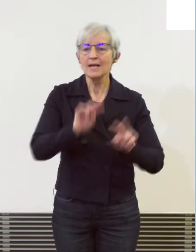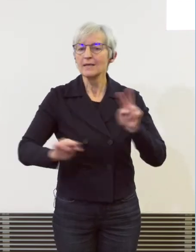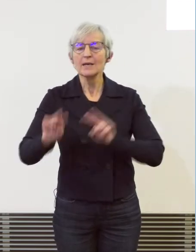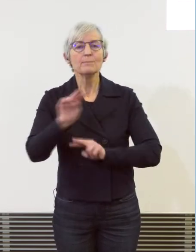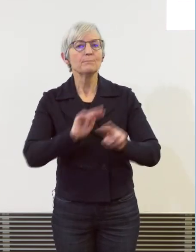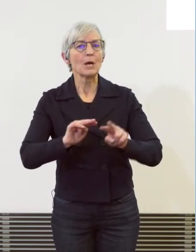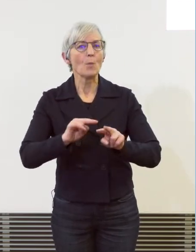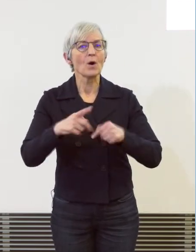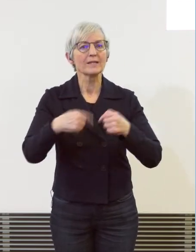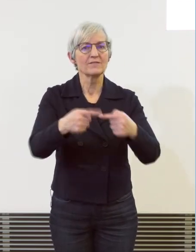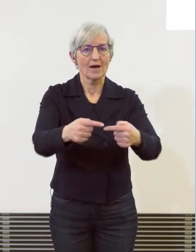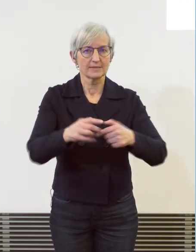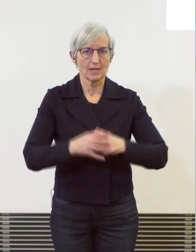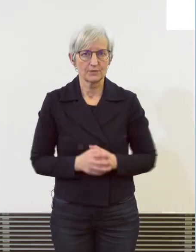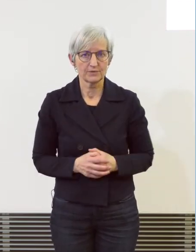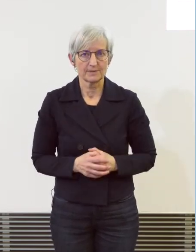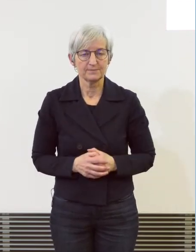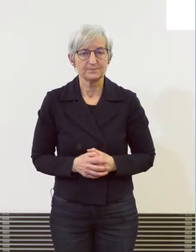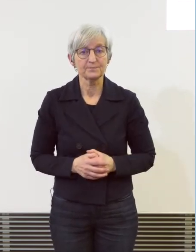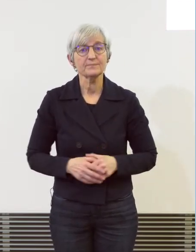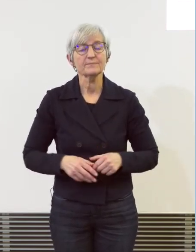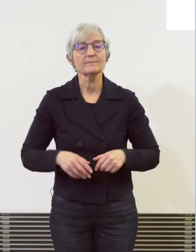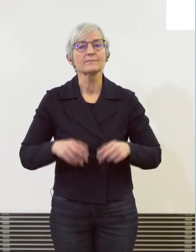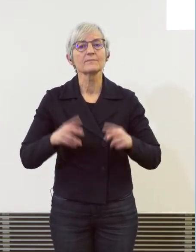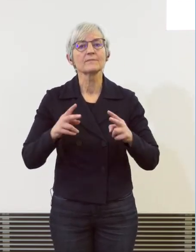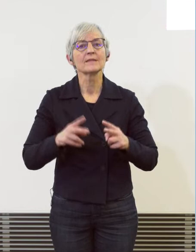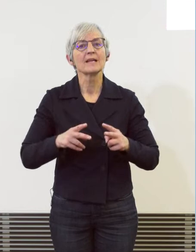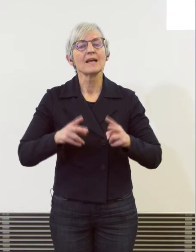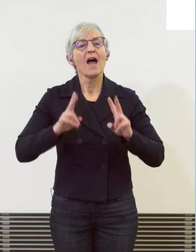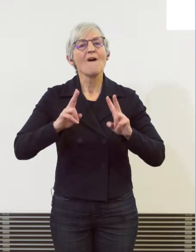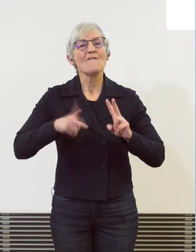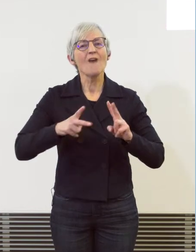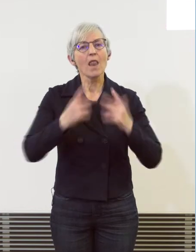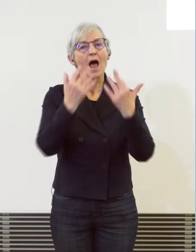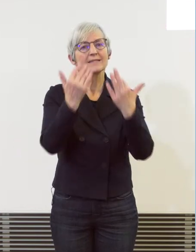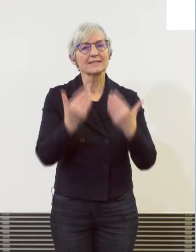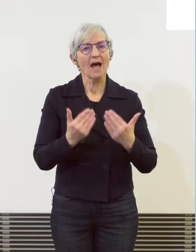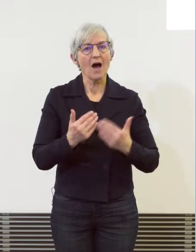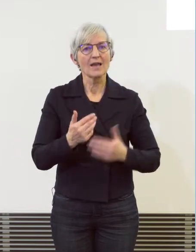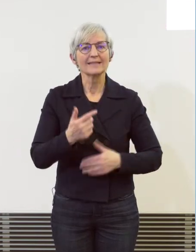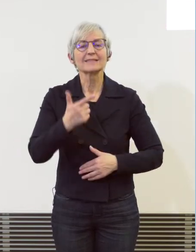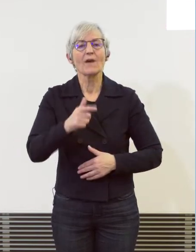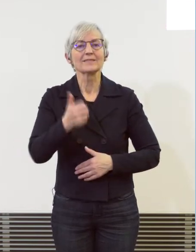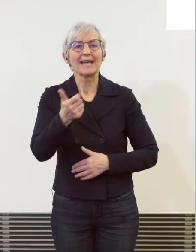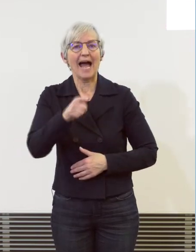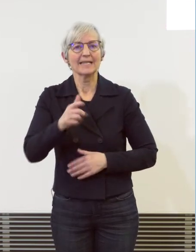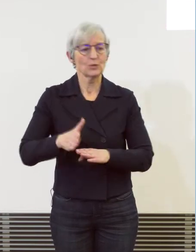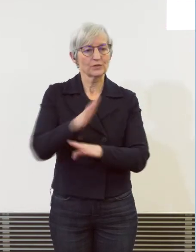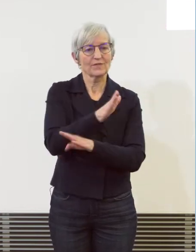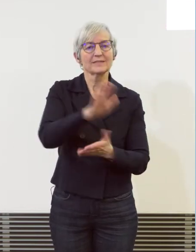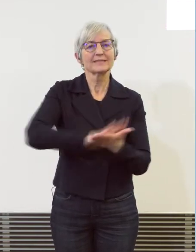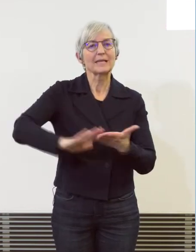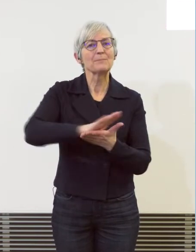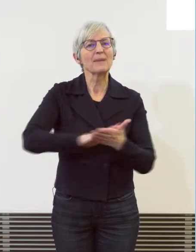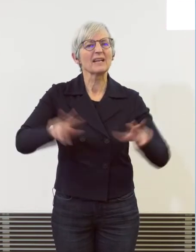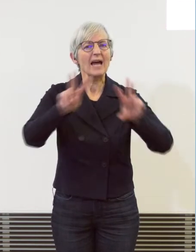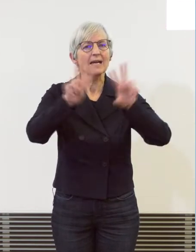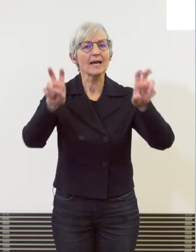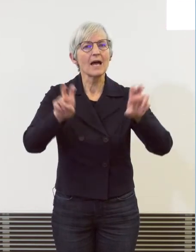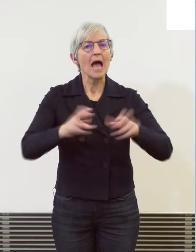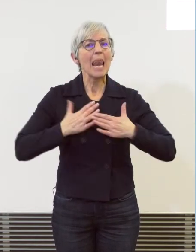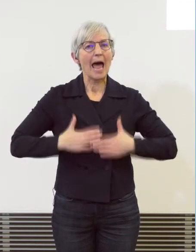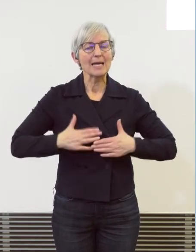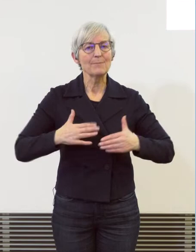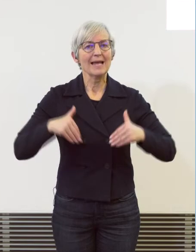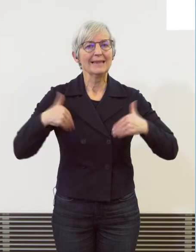Nach der Fallzahlen 2021 im Bereich Leib und Leben um über 13